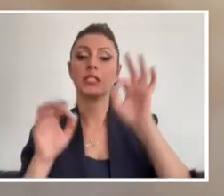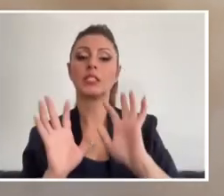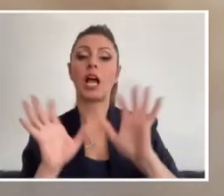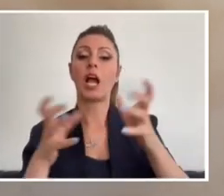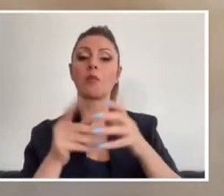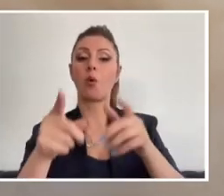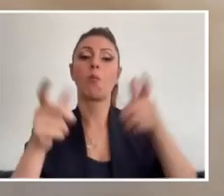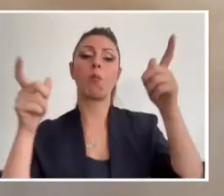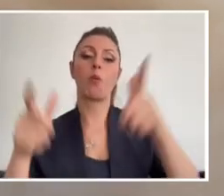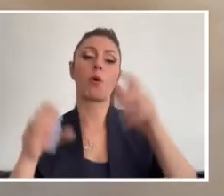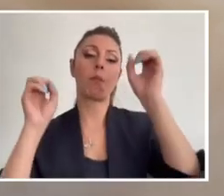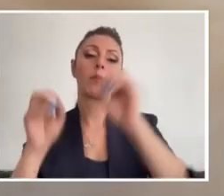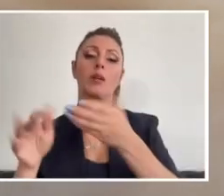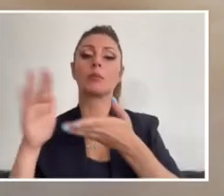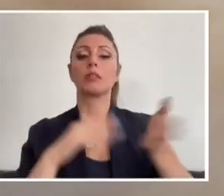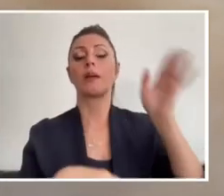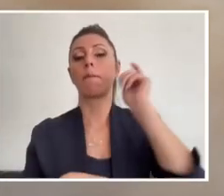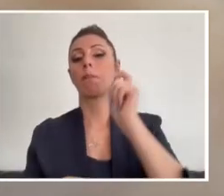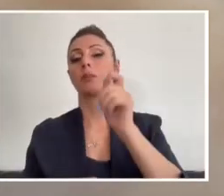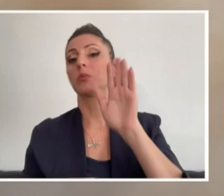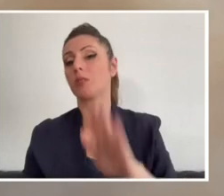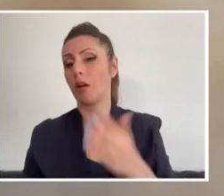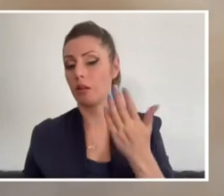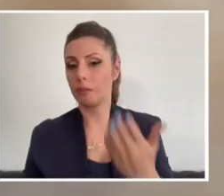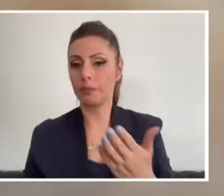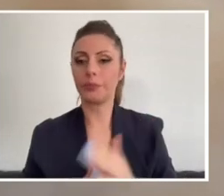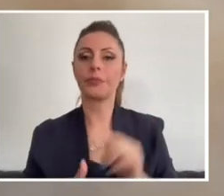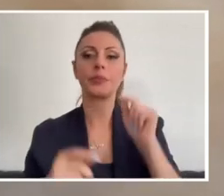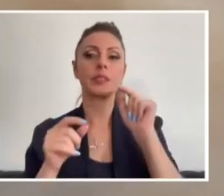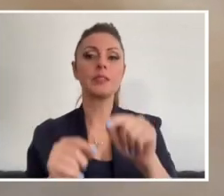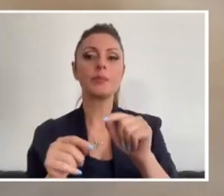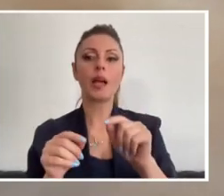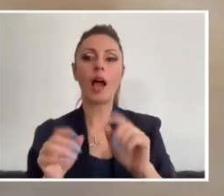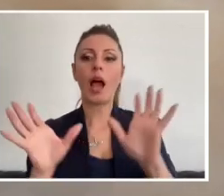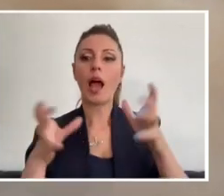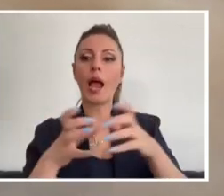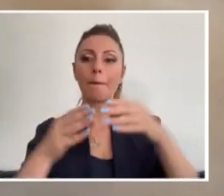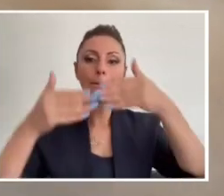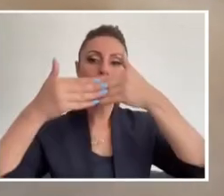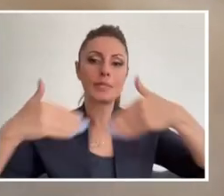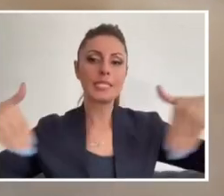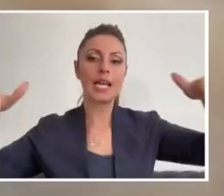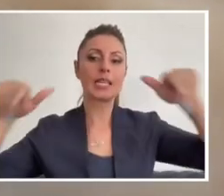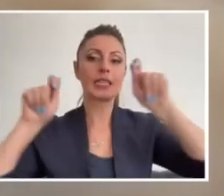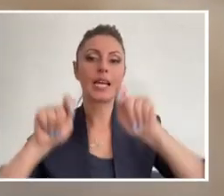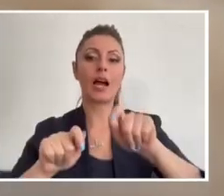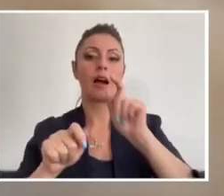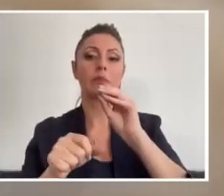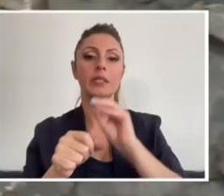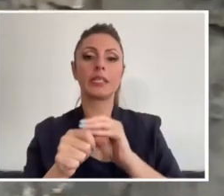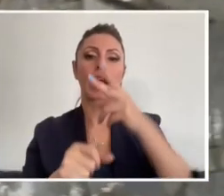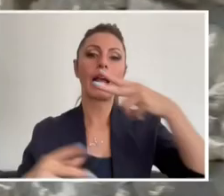bölgeyi terk etmek zorunda kaldılar. Şu an için ekiplerin set kurduğu nokta Kemel köyünün hemen